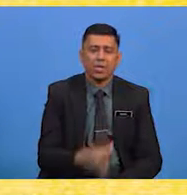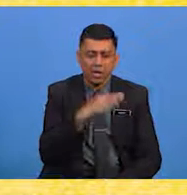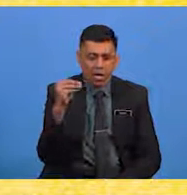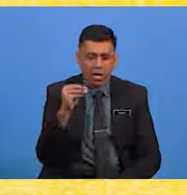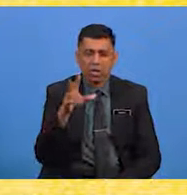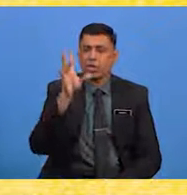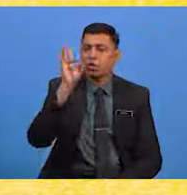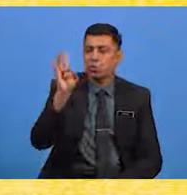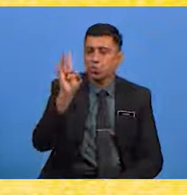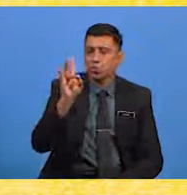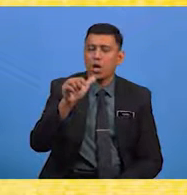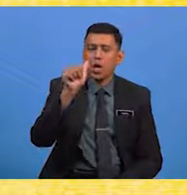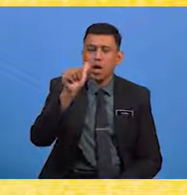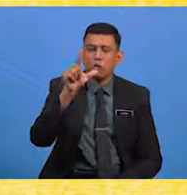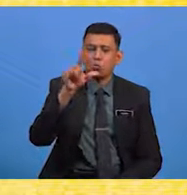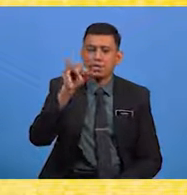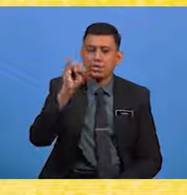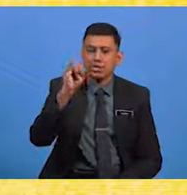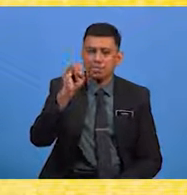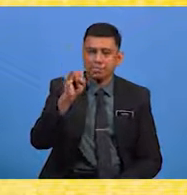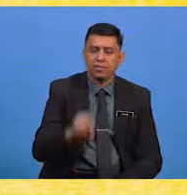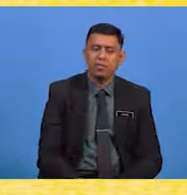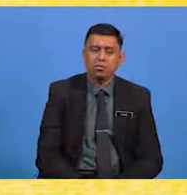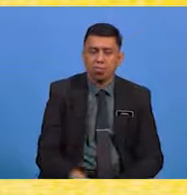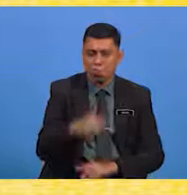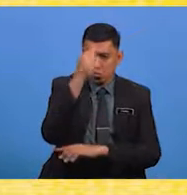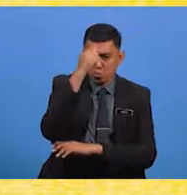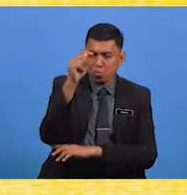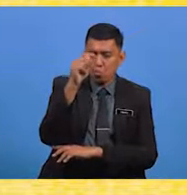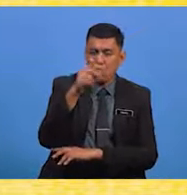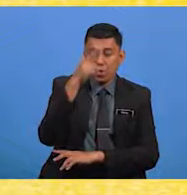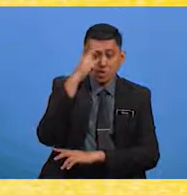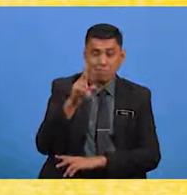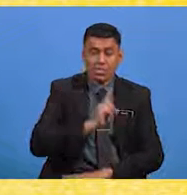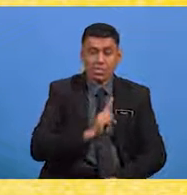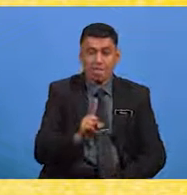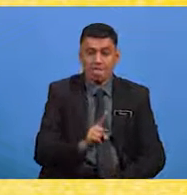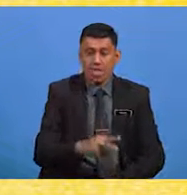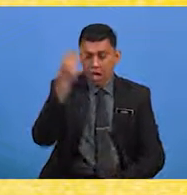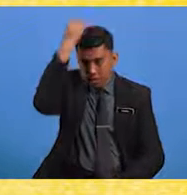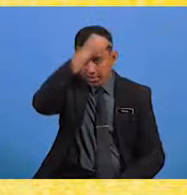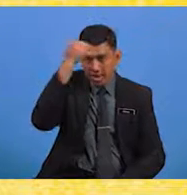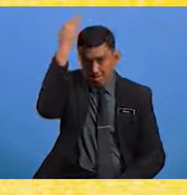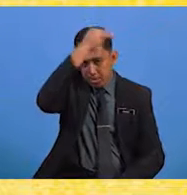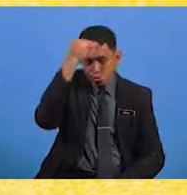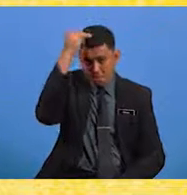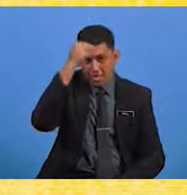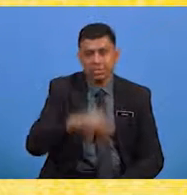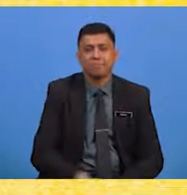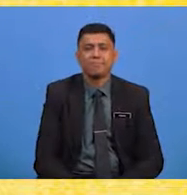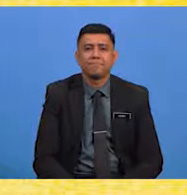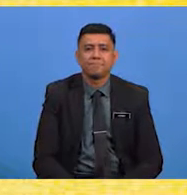yang ketujuh, ialah alusi Seperti tokoh agama Islam Iaitu Nabi Muhammad